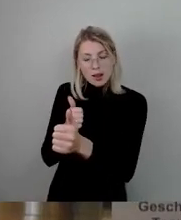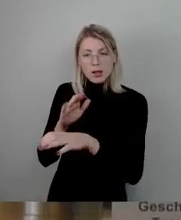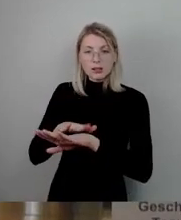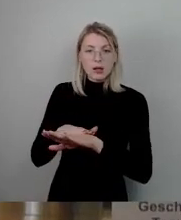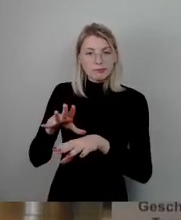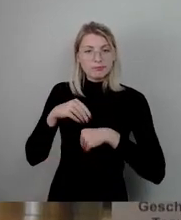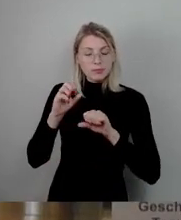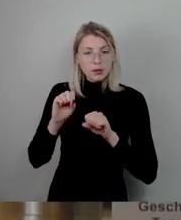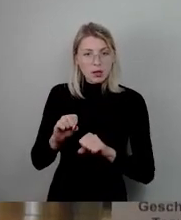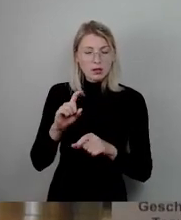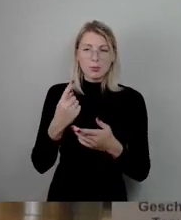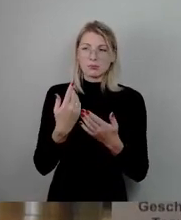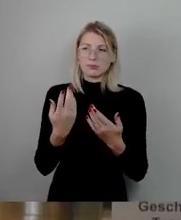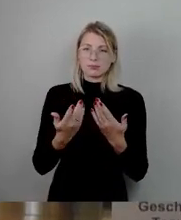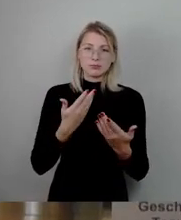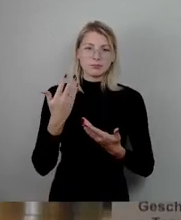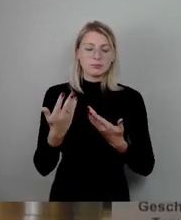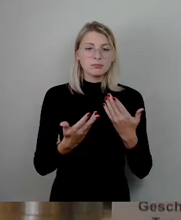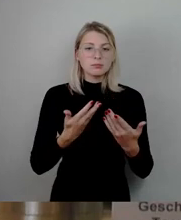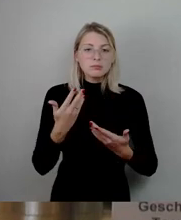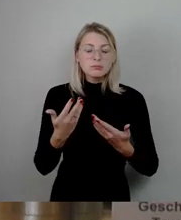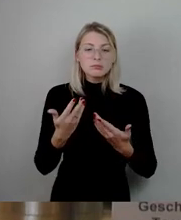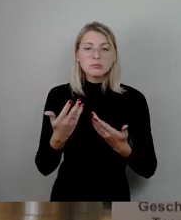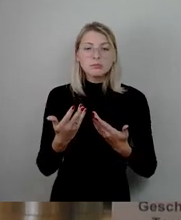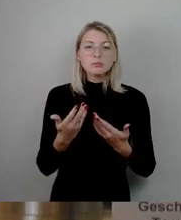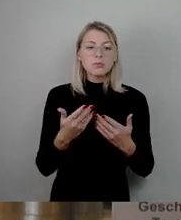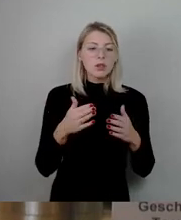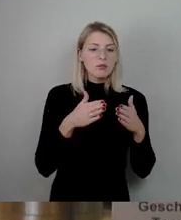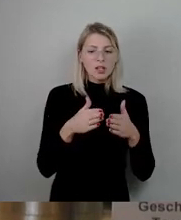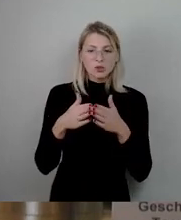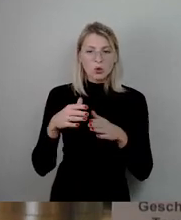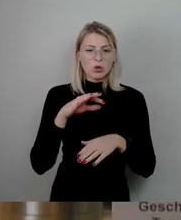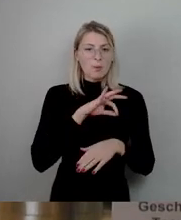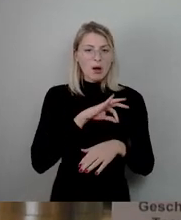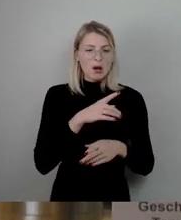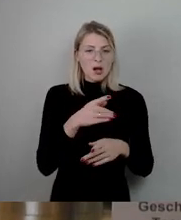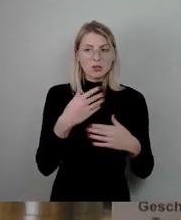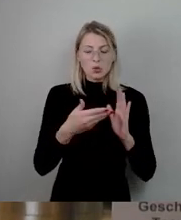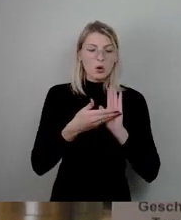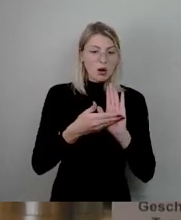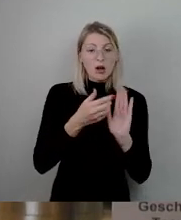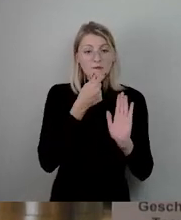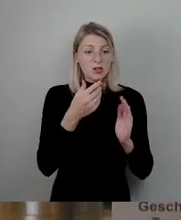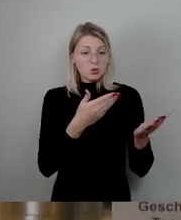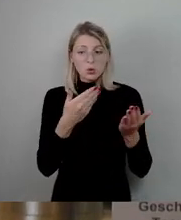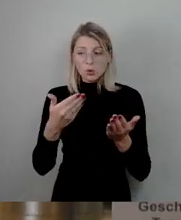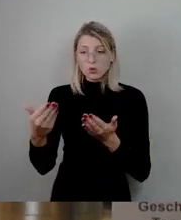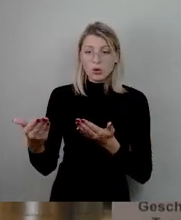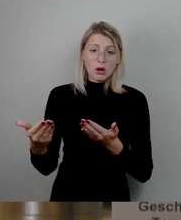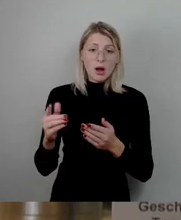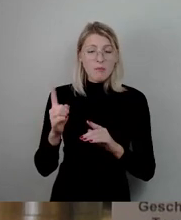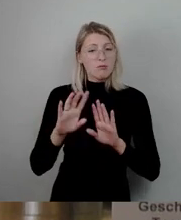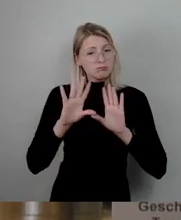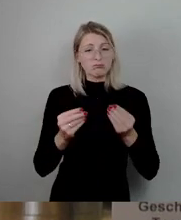wieder, wie sich hier die einzelnen Parteien oder Fraktionen darstellen mit Ja, wir wollen und so weiter und so fort. Grundsätzlich muss man sagen,